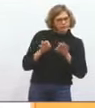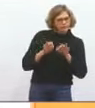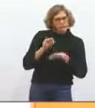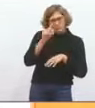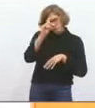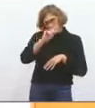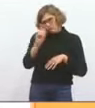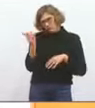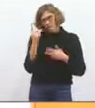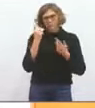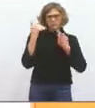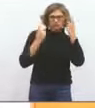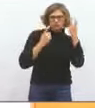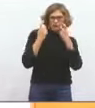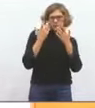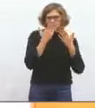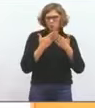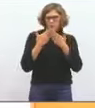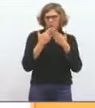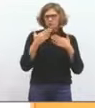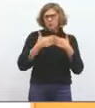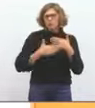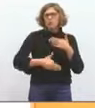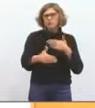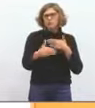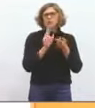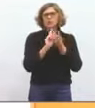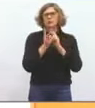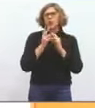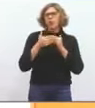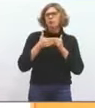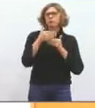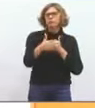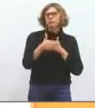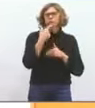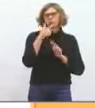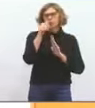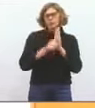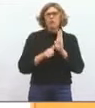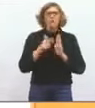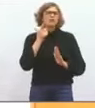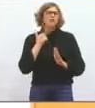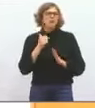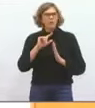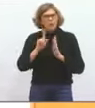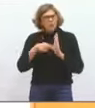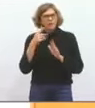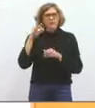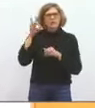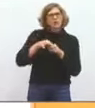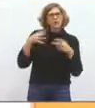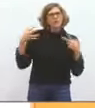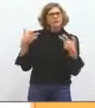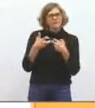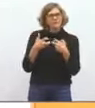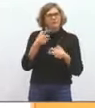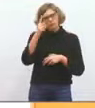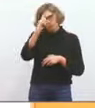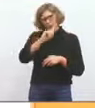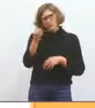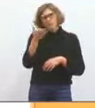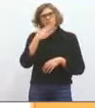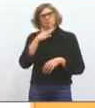'étudier pour la saison prochaine, à partir du mois de juin, lorsqu'on revotera la tarification, une amélioration de la tarification des transports.